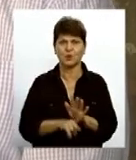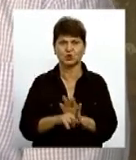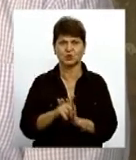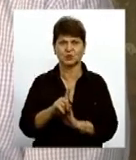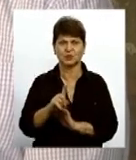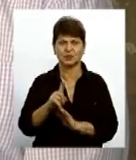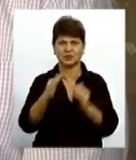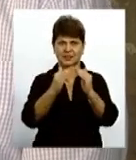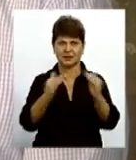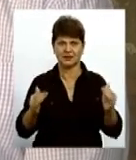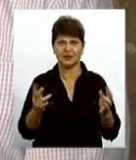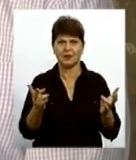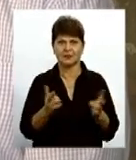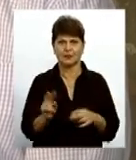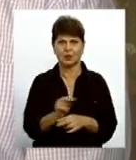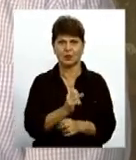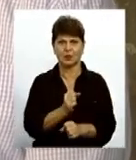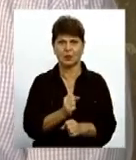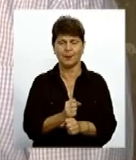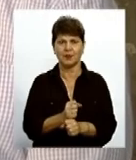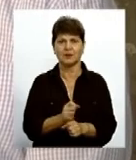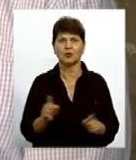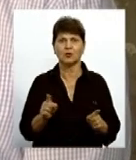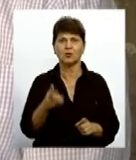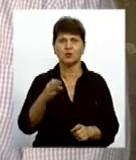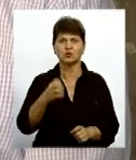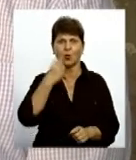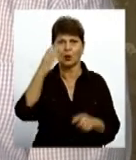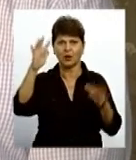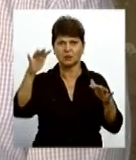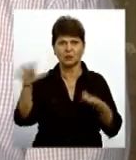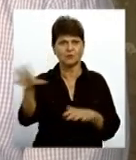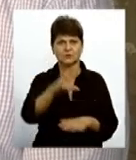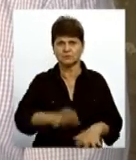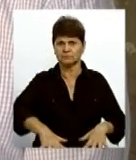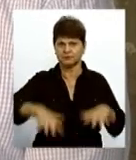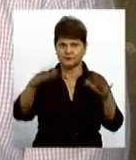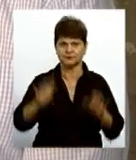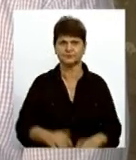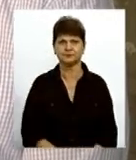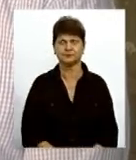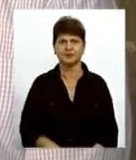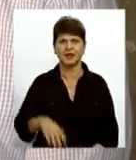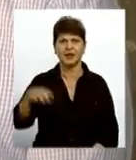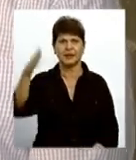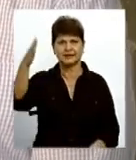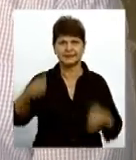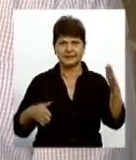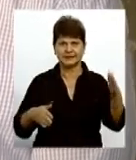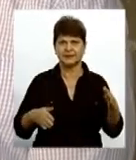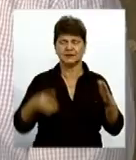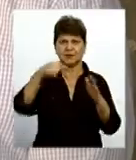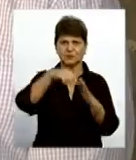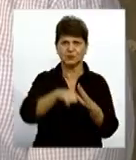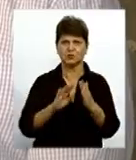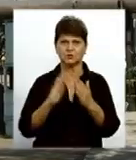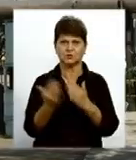з даху треба проводити ремонт, тому що коли йде дощ, тут все залите водою Стіни зовнішні, внутрішні